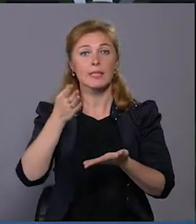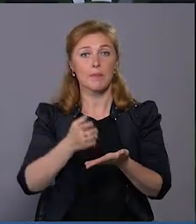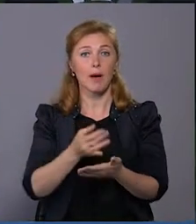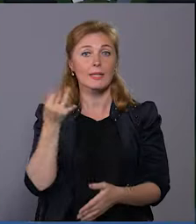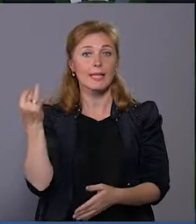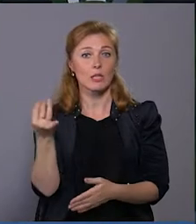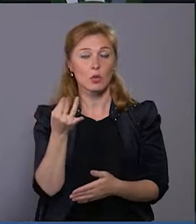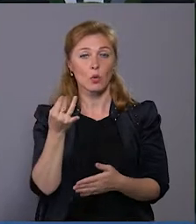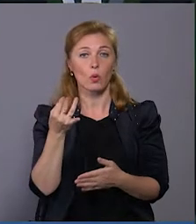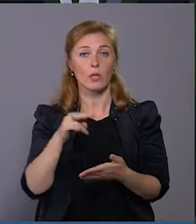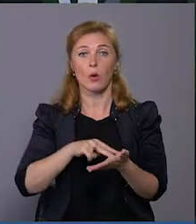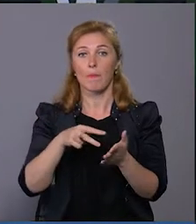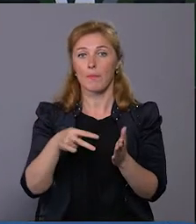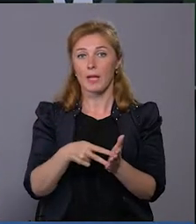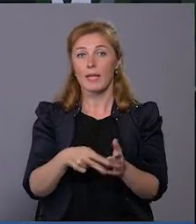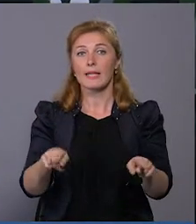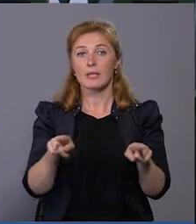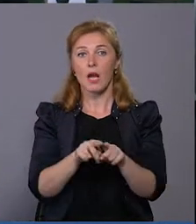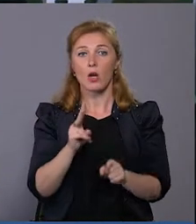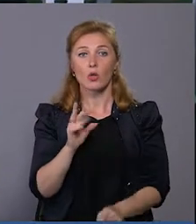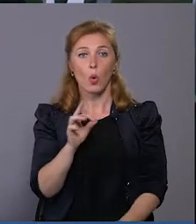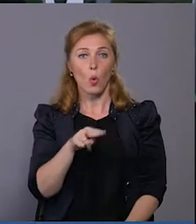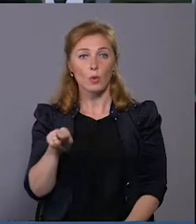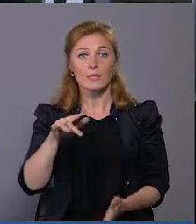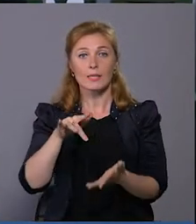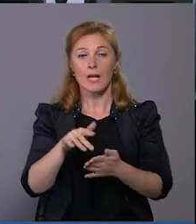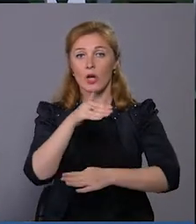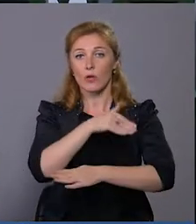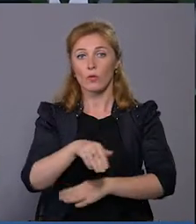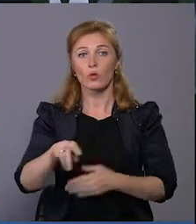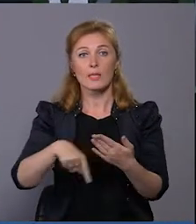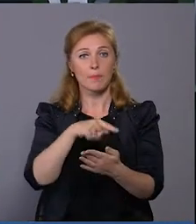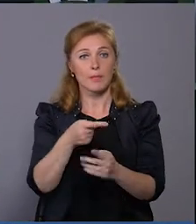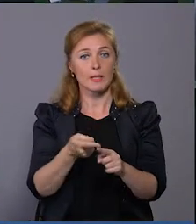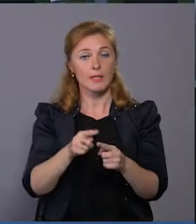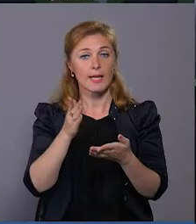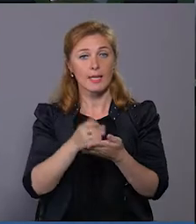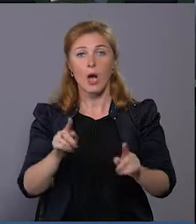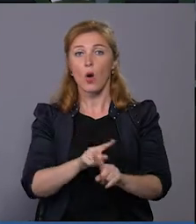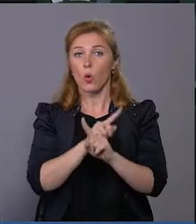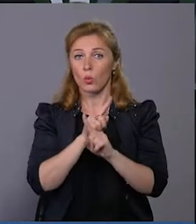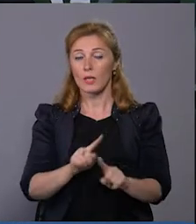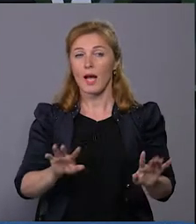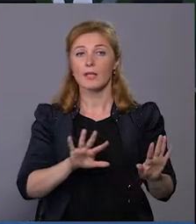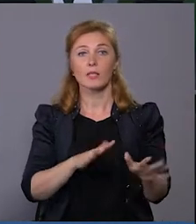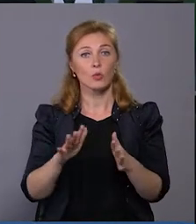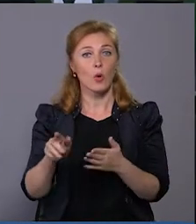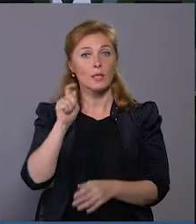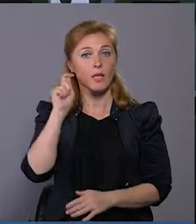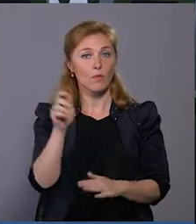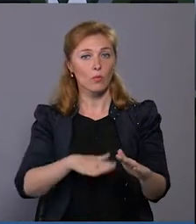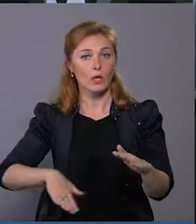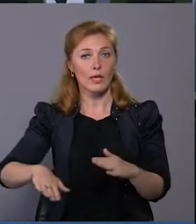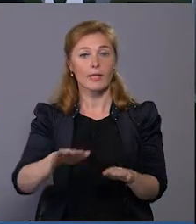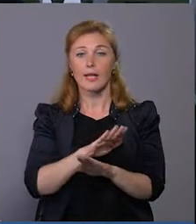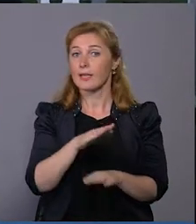-опорний план, також код центральної вулиці міста. І це є унікальна ситуація в Україні. Небагато